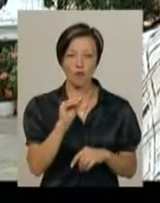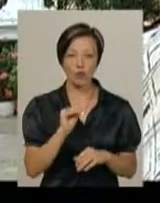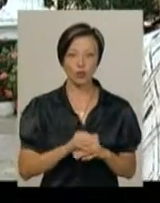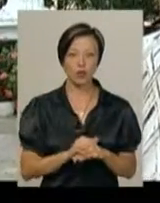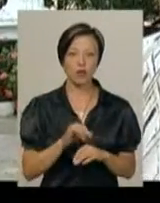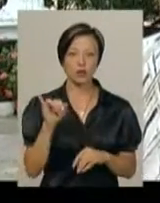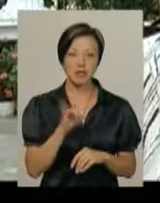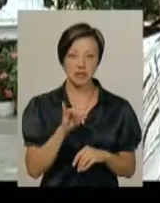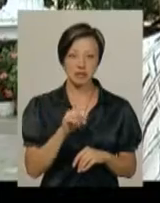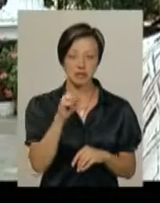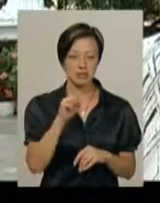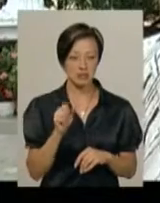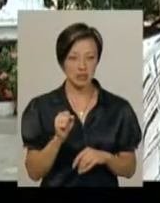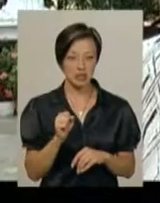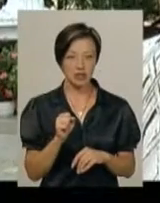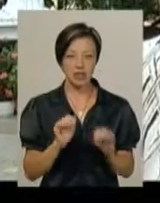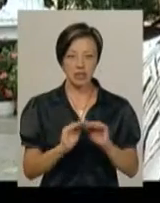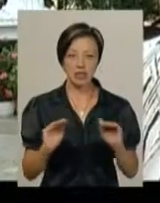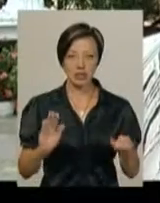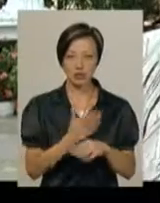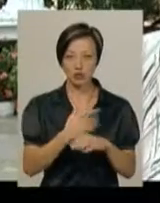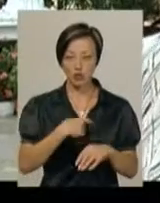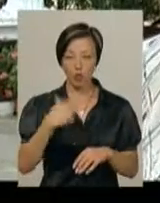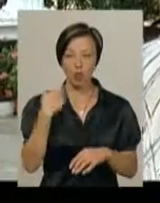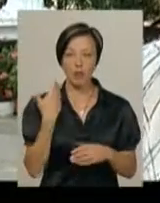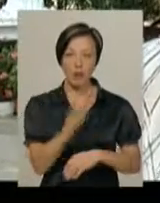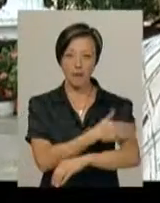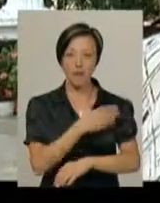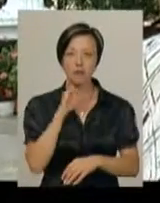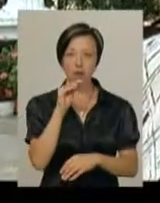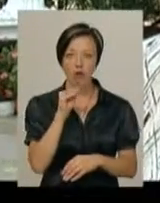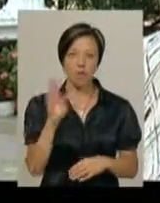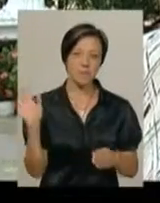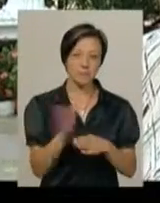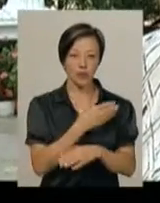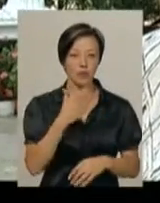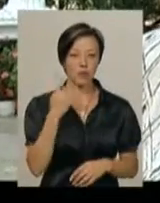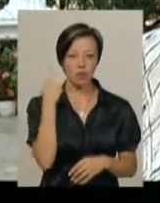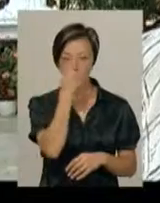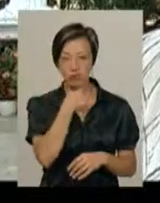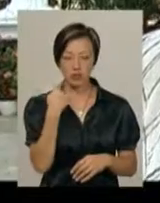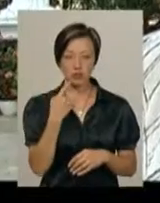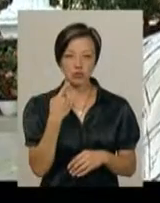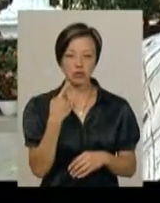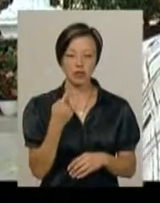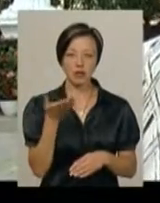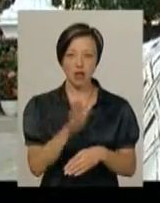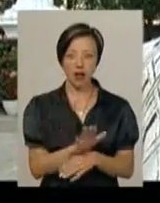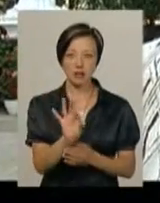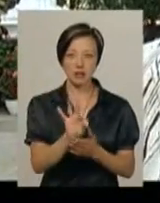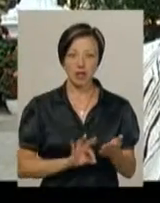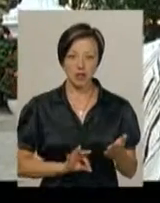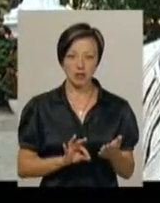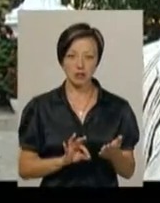І як діти між собою на польській мові, б'ють по обличчю, наказ прозвучав негайно